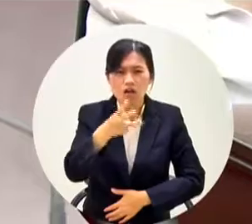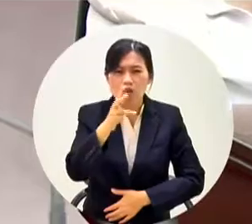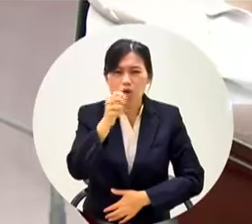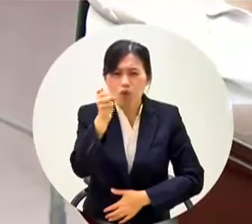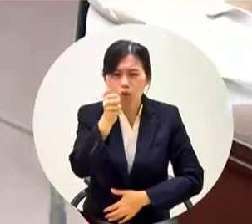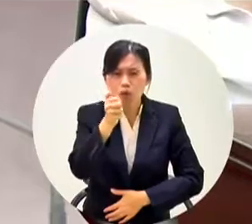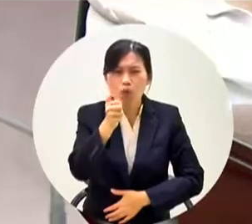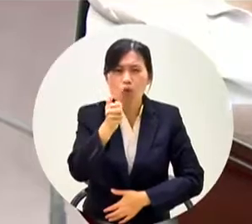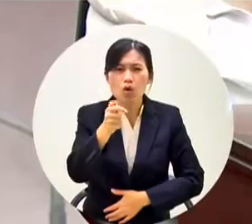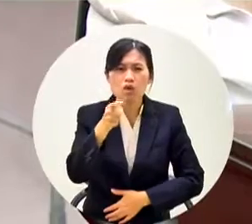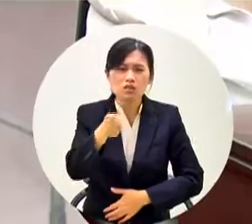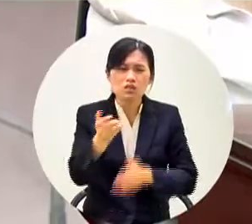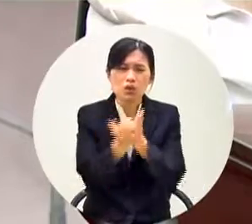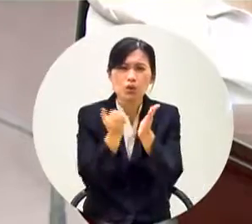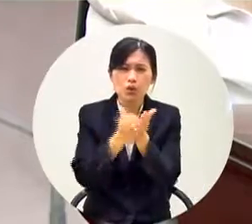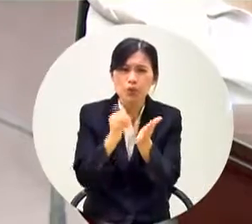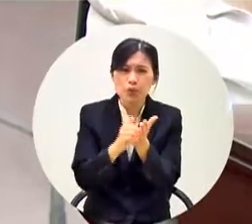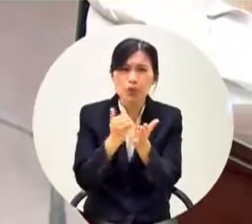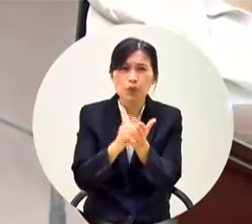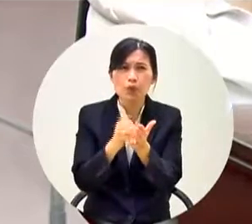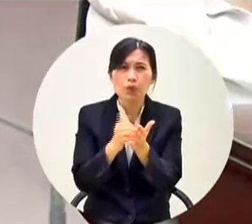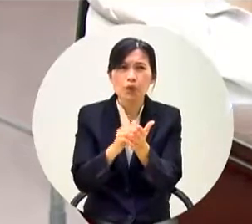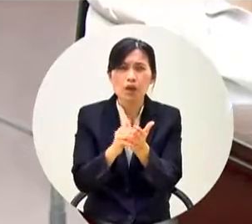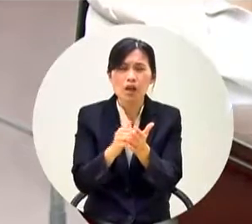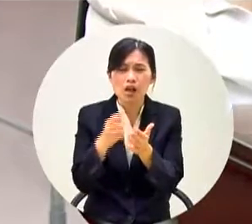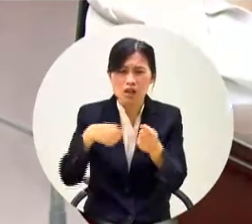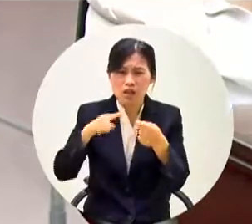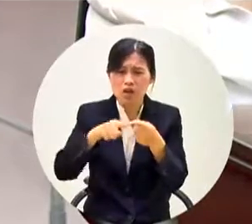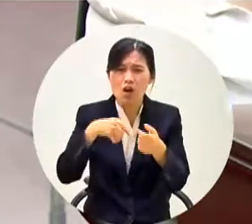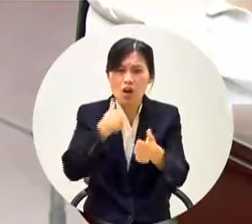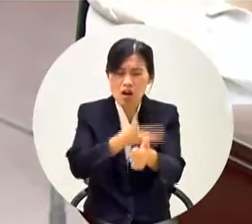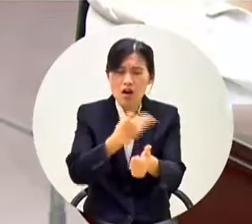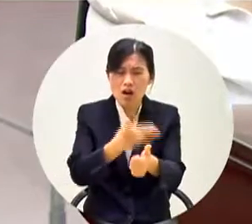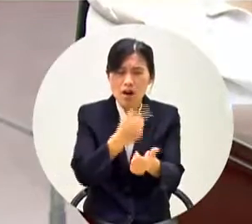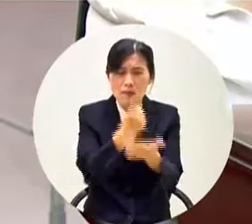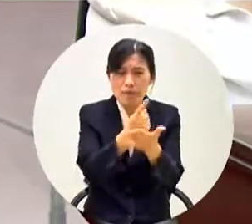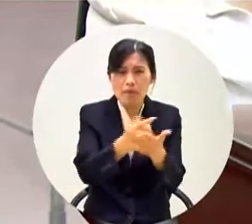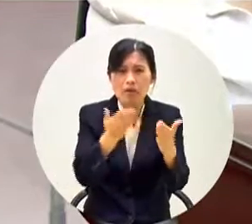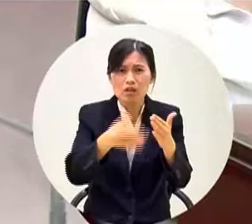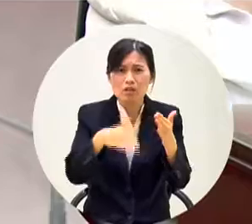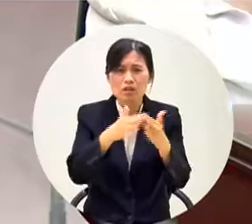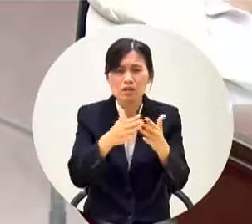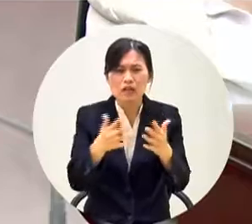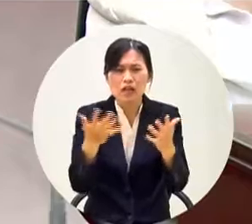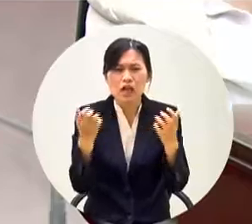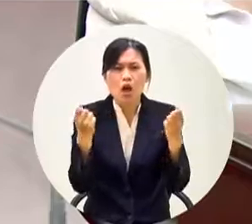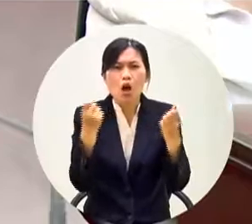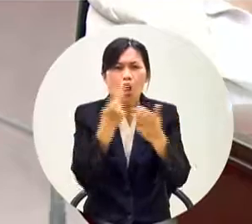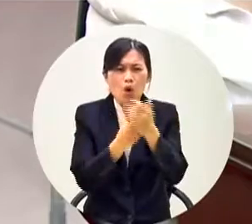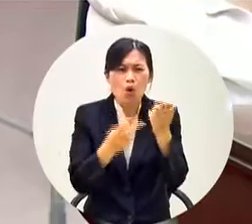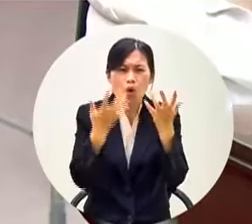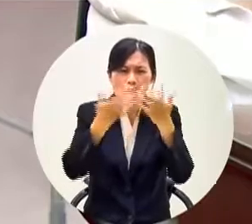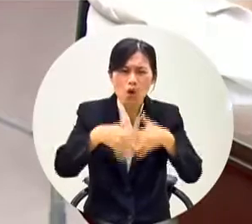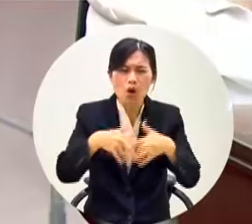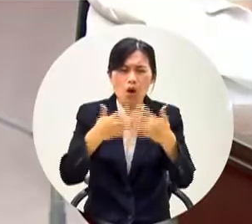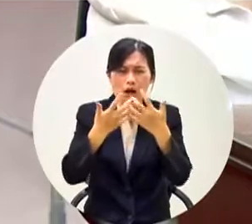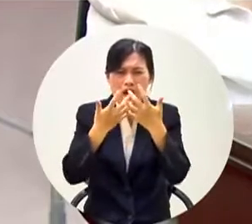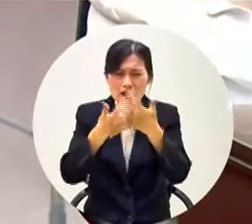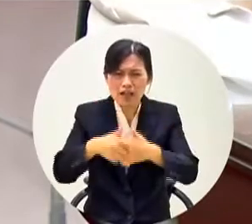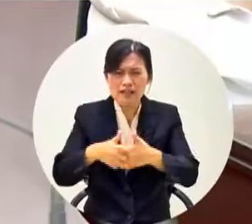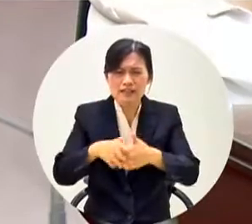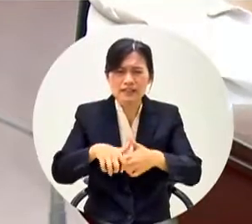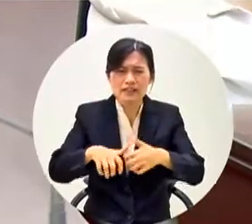這樣的預算就要下放給各校雙肌就不應該下放給各校你懂吧